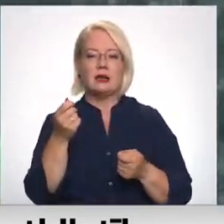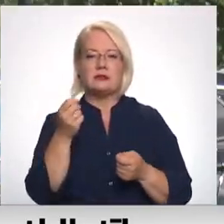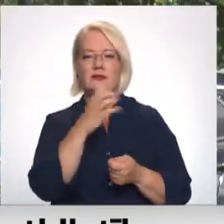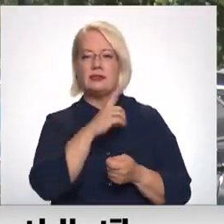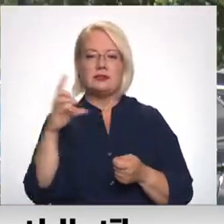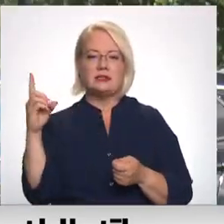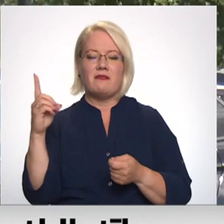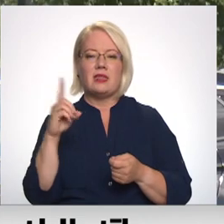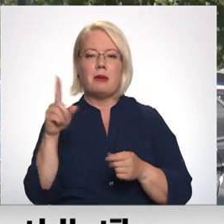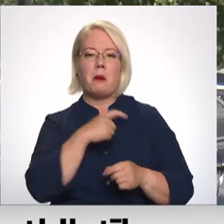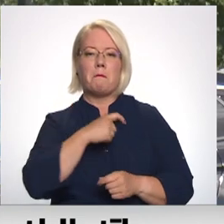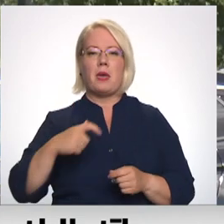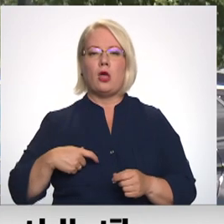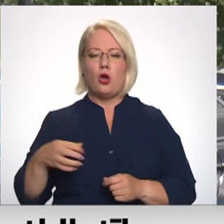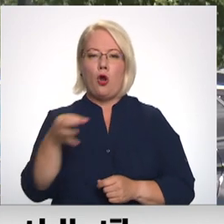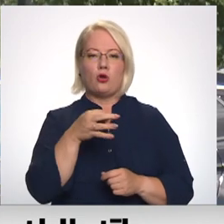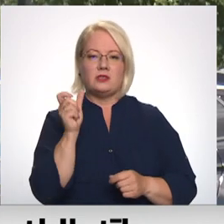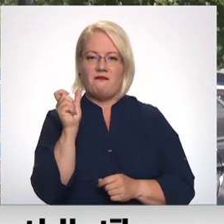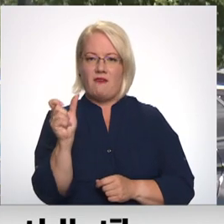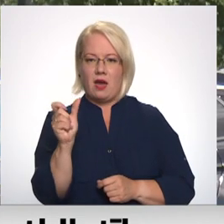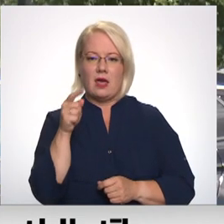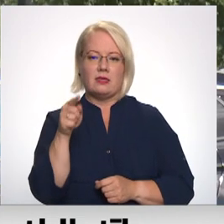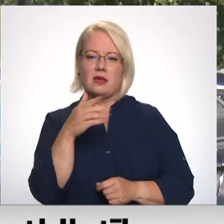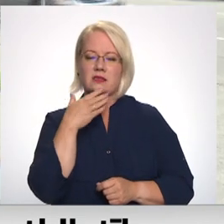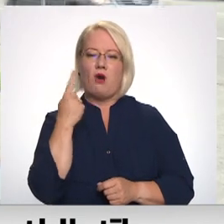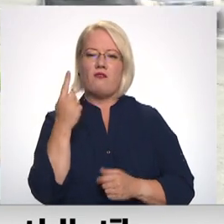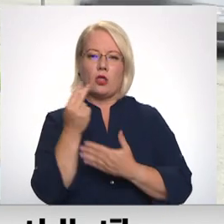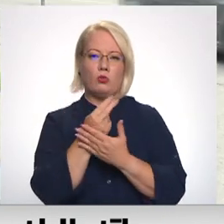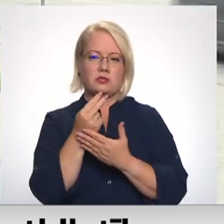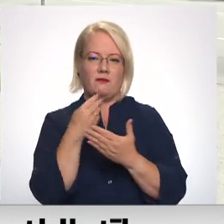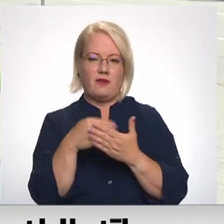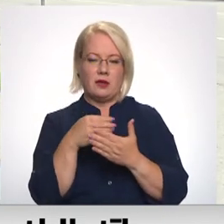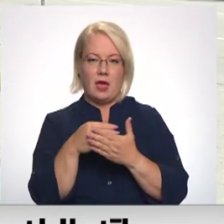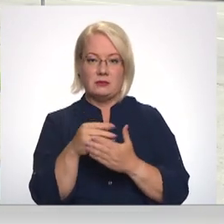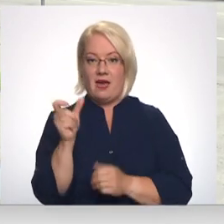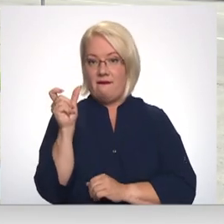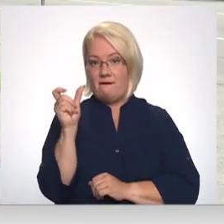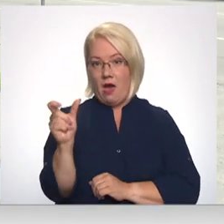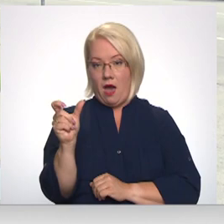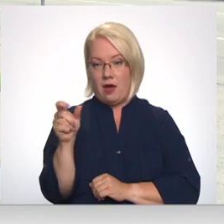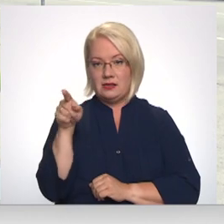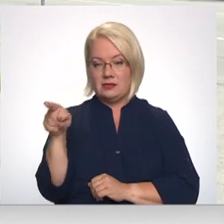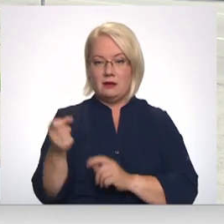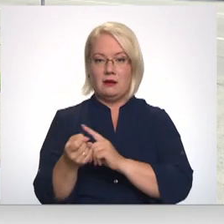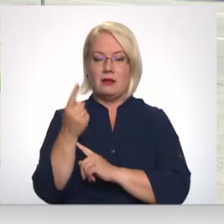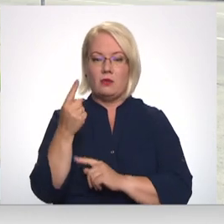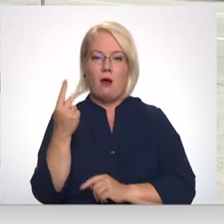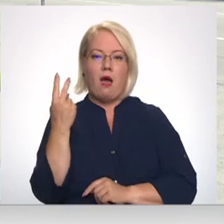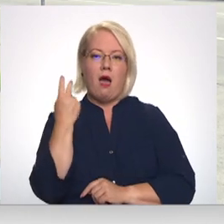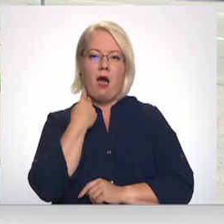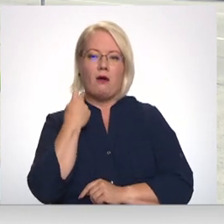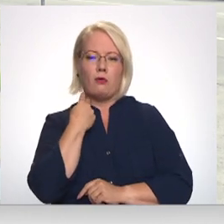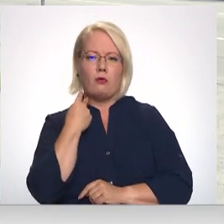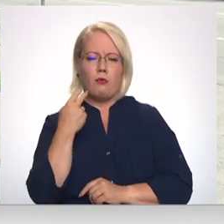organizācijas vārdā. Tās gan nesot tik viennozīmīgi vērtējams. Vāc nāk no Angļa būru kara laika,